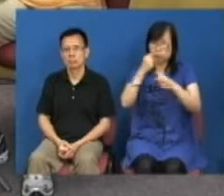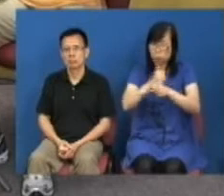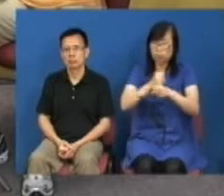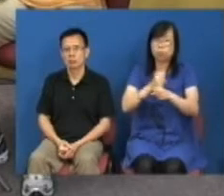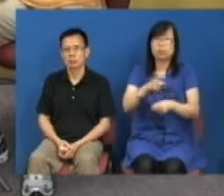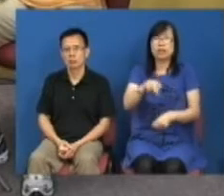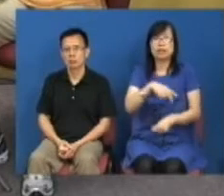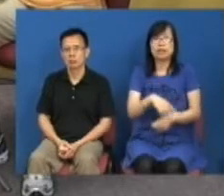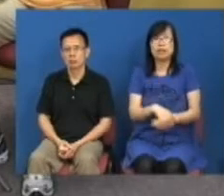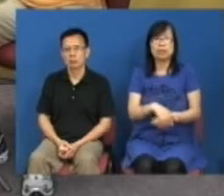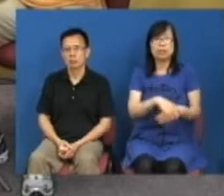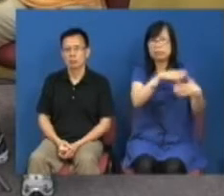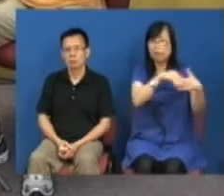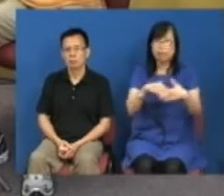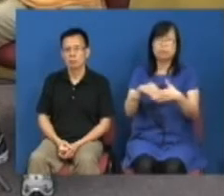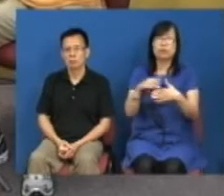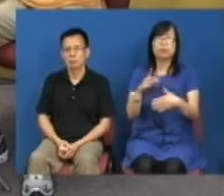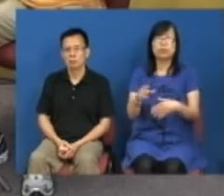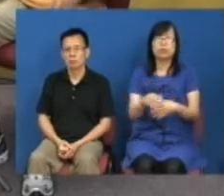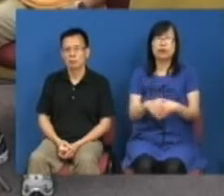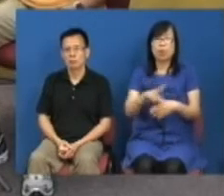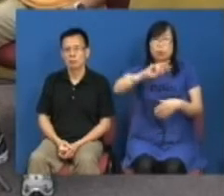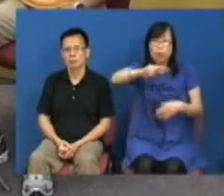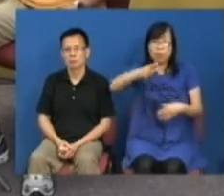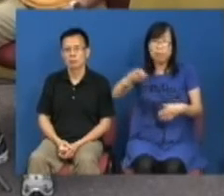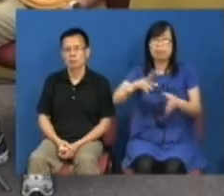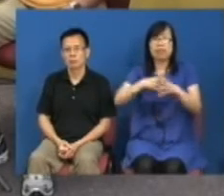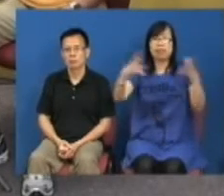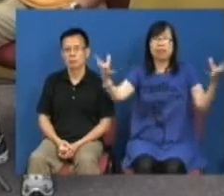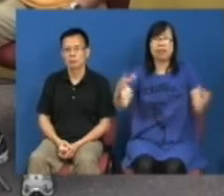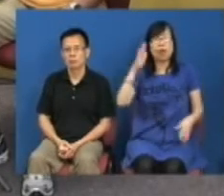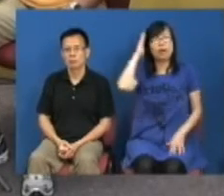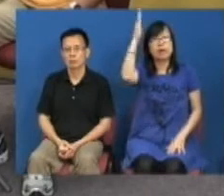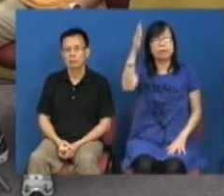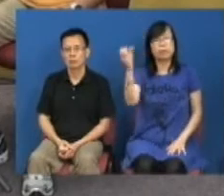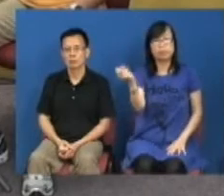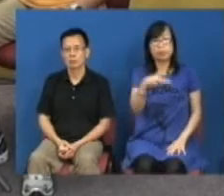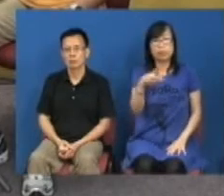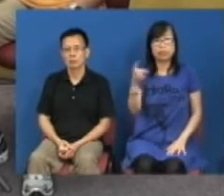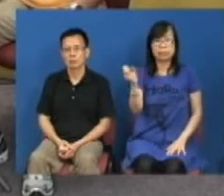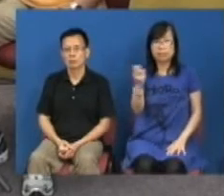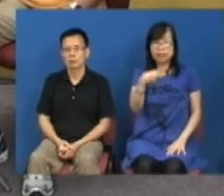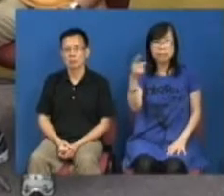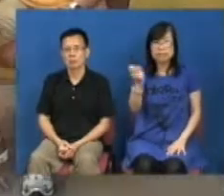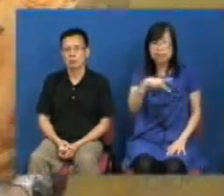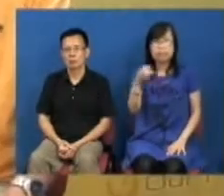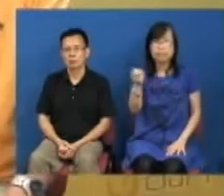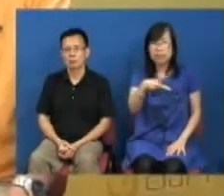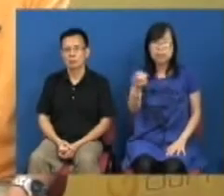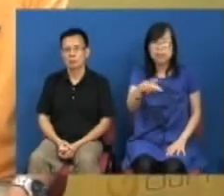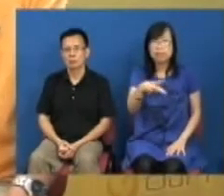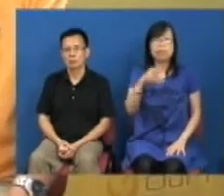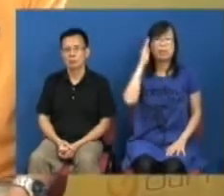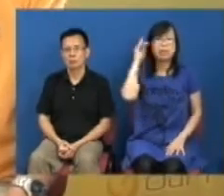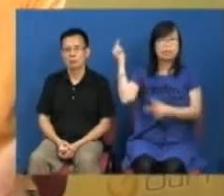其实是啟动了或者促成了更加多的改变我们希望再一次一次又一次直到香港是有